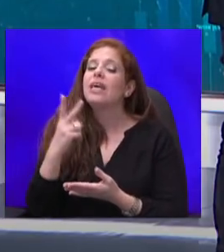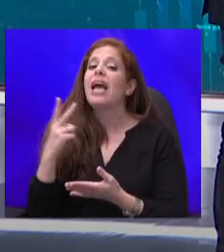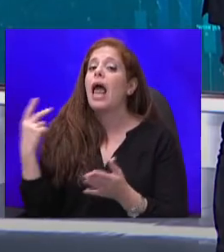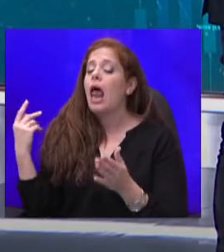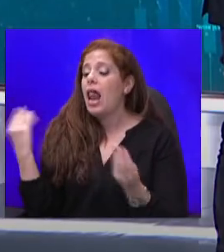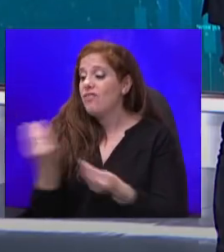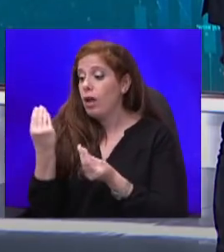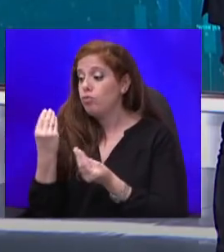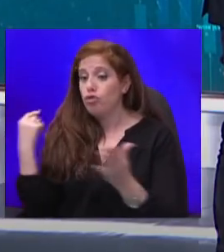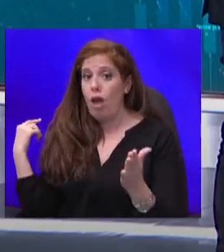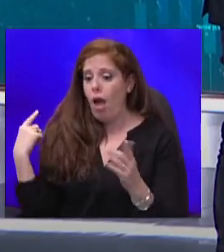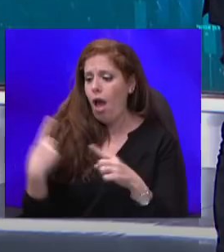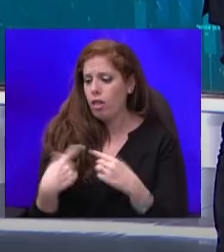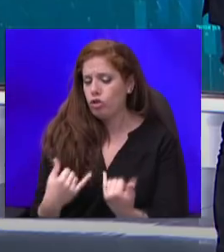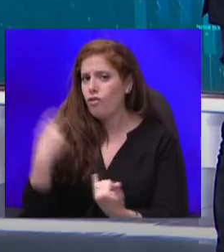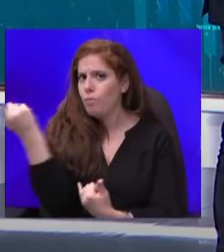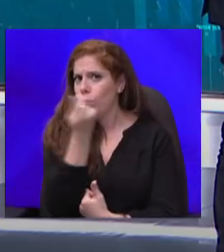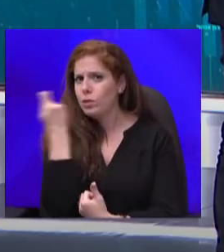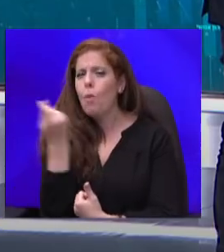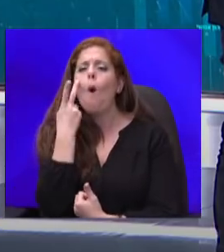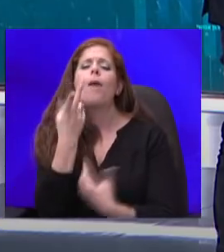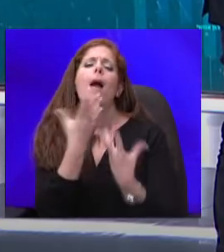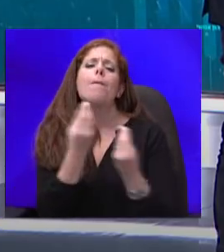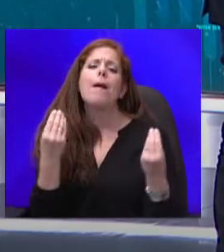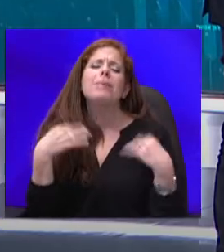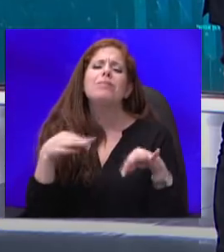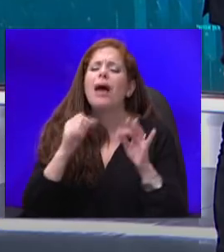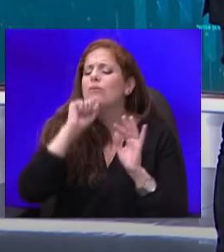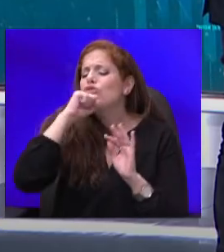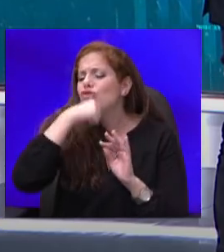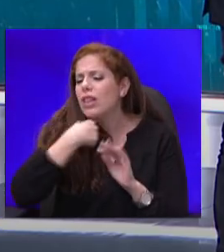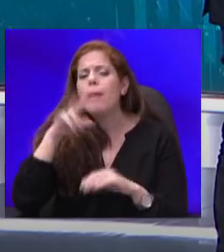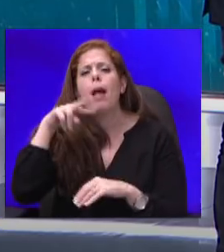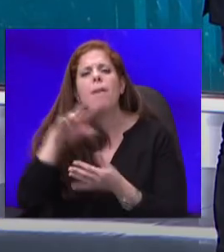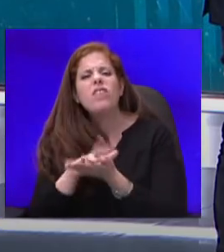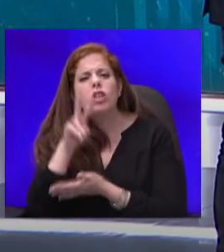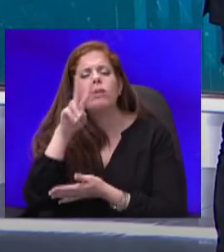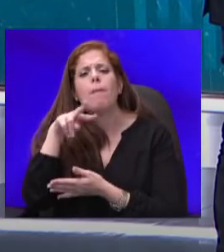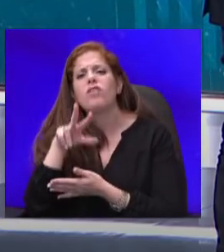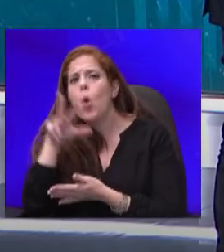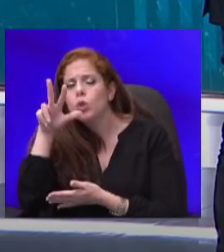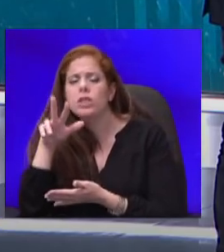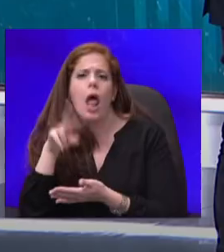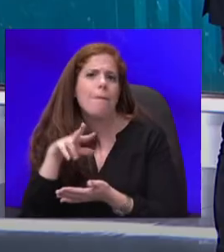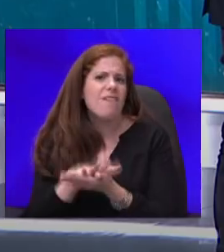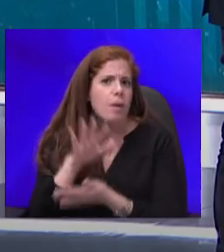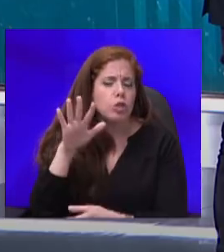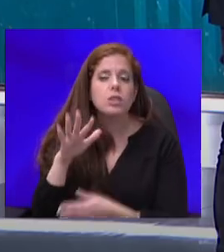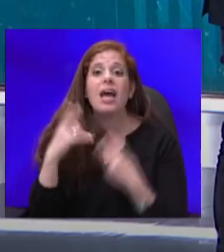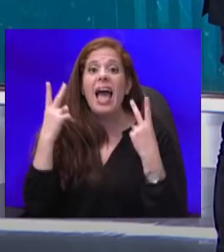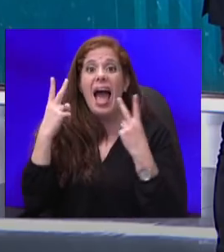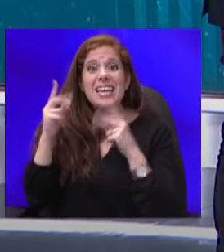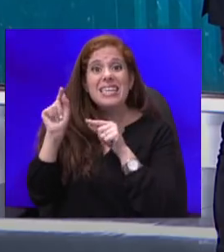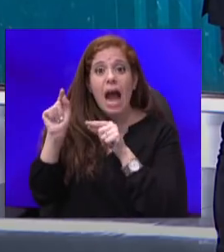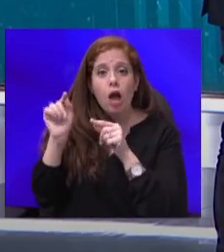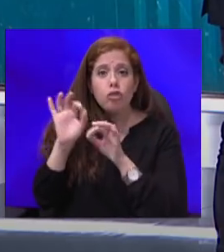מאוד מסמכים ישנים מאוד, מ-2012, 13, 15, עיקרם פוליסות, חידוש